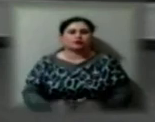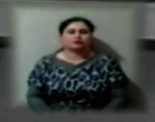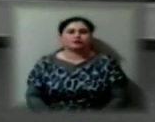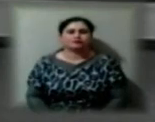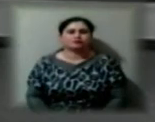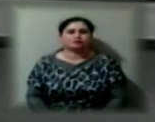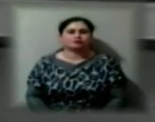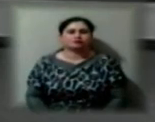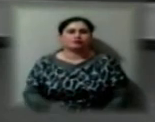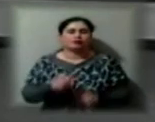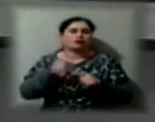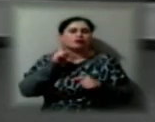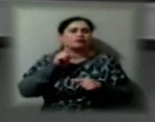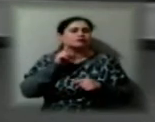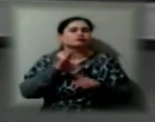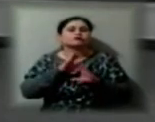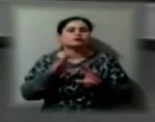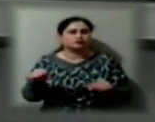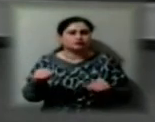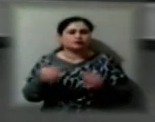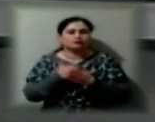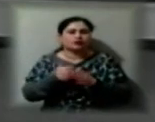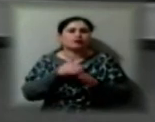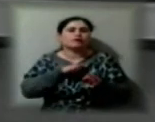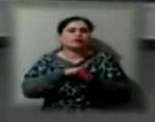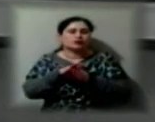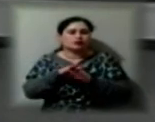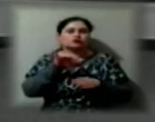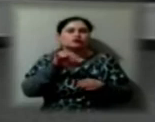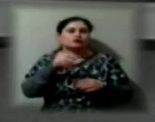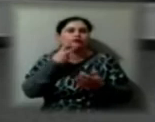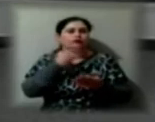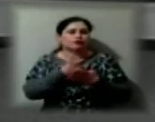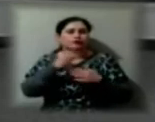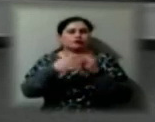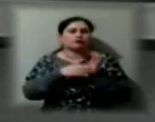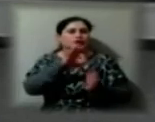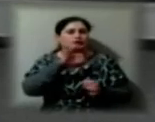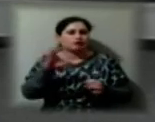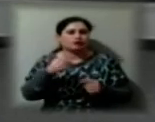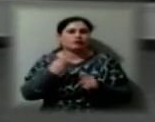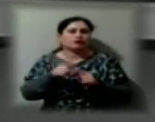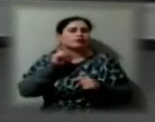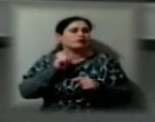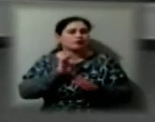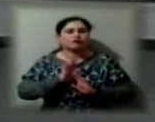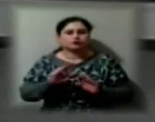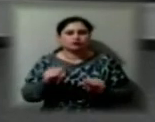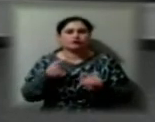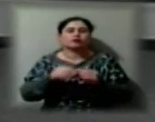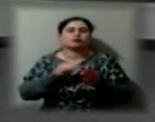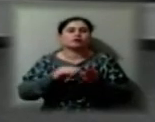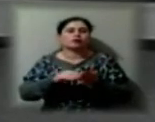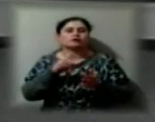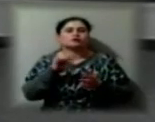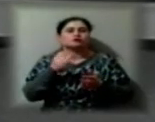Повний сюжет Оліни Олєфєр дивіться у наступному випуску новини. А поки що це всі новини. Підписуйтесь на наші сторінки